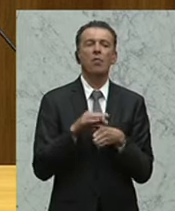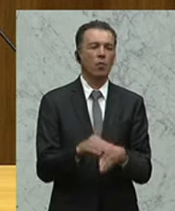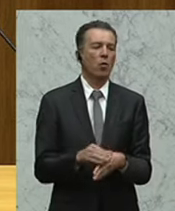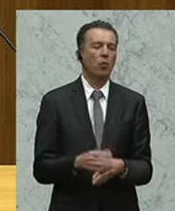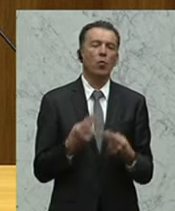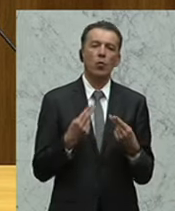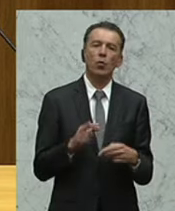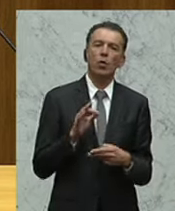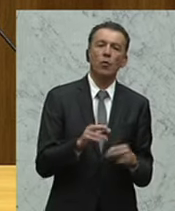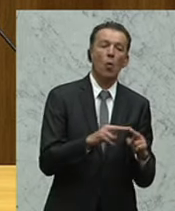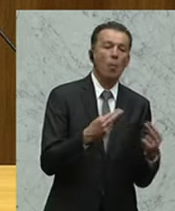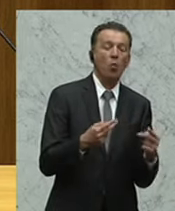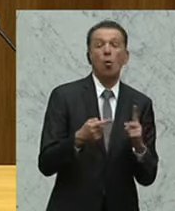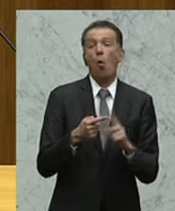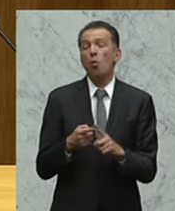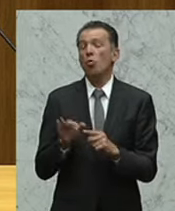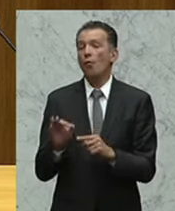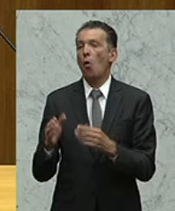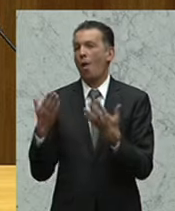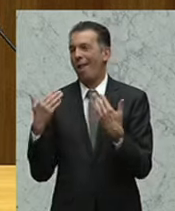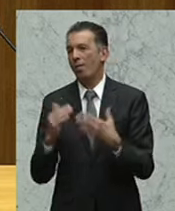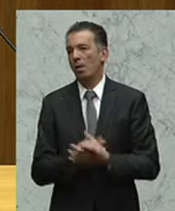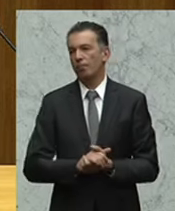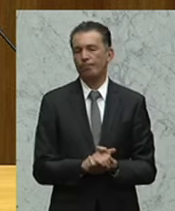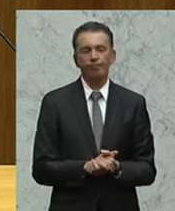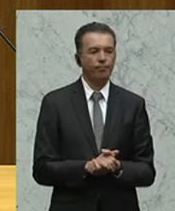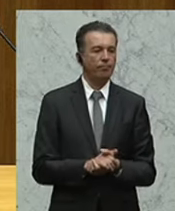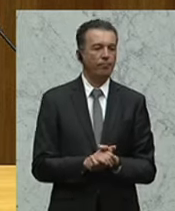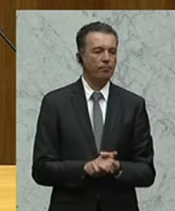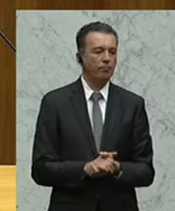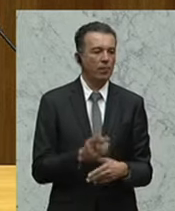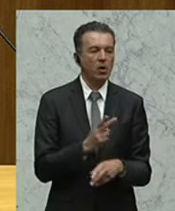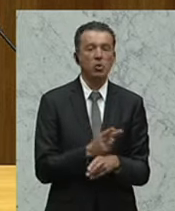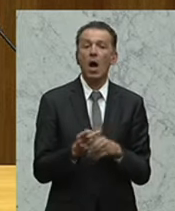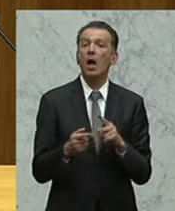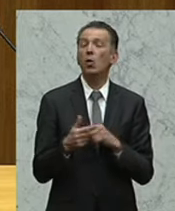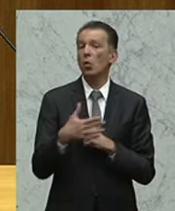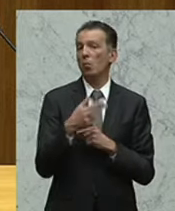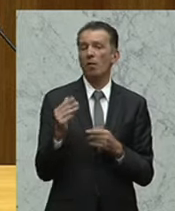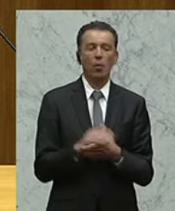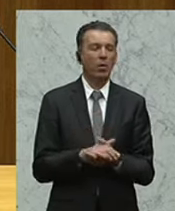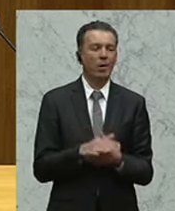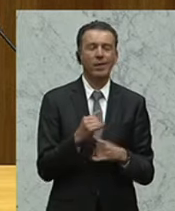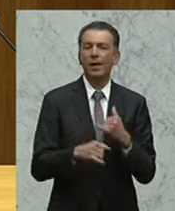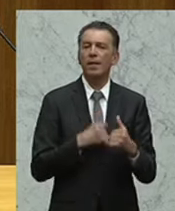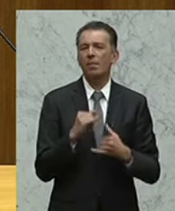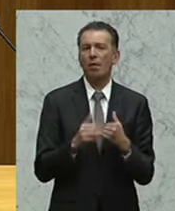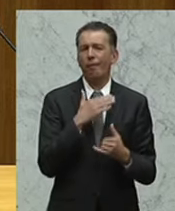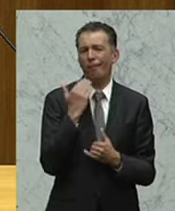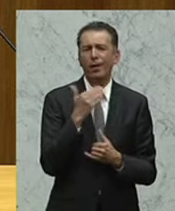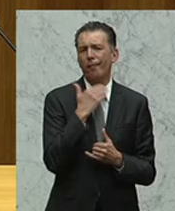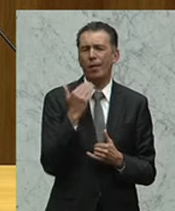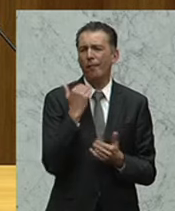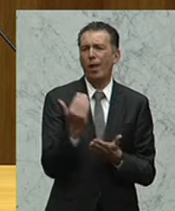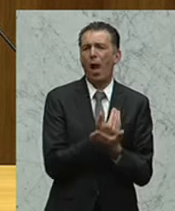sowohl gelten soll für Bund als auch für die Länder. Dem Staat und der Bevölkerung entgehen jährlich viele,